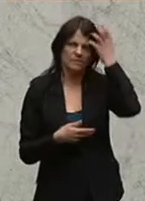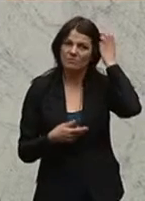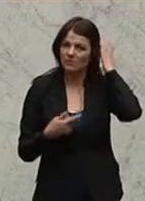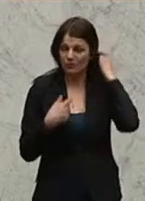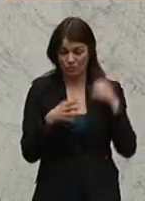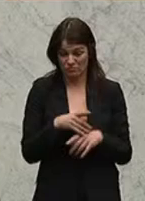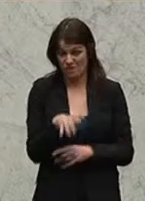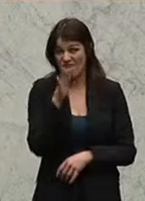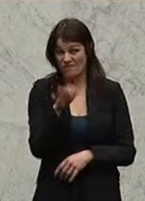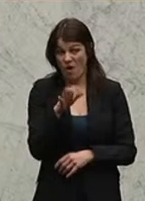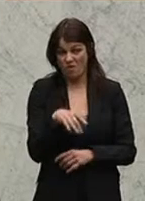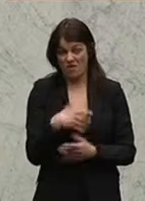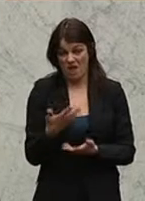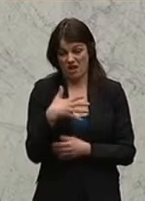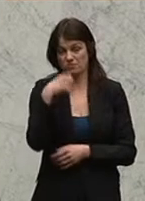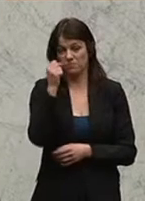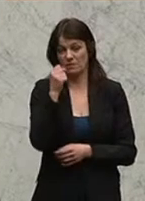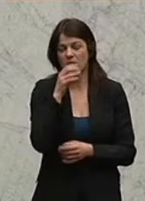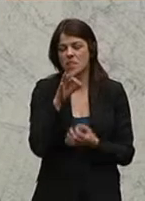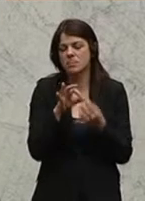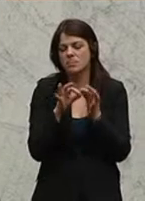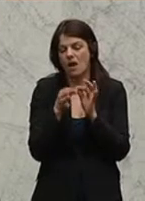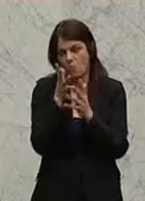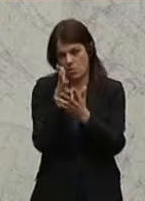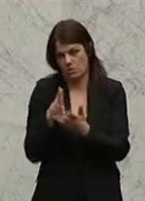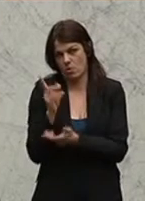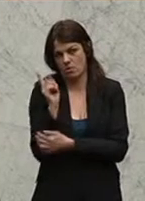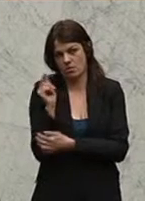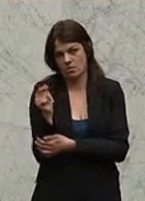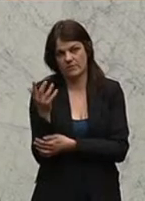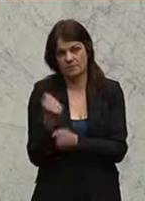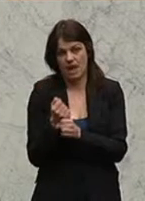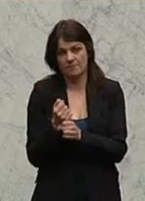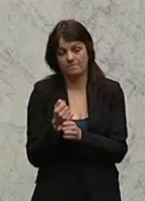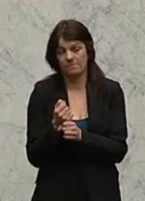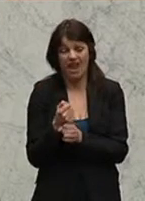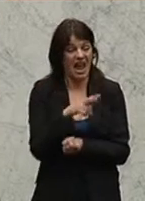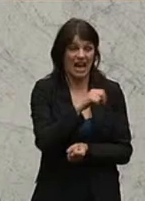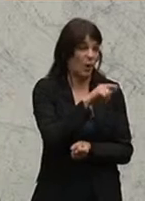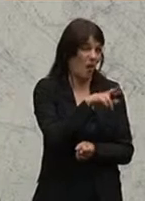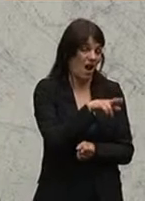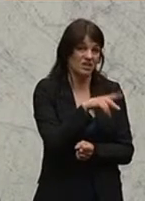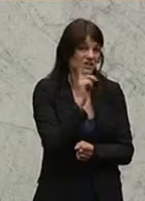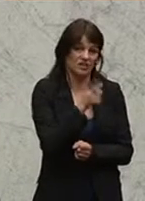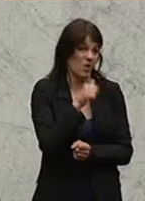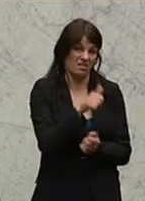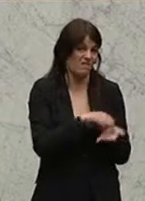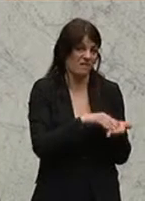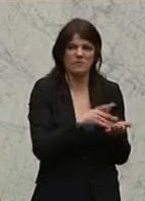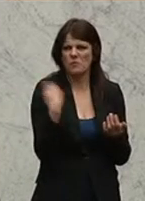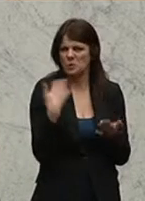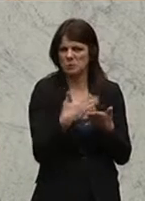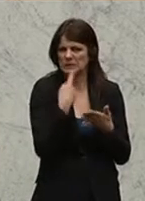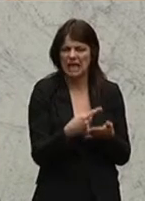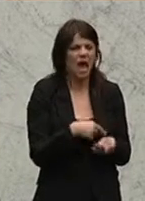Vorwurf sehr nachvollziehbar. Wir werden da ganz genau hinschauen. Es ist nämlich der NQR nicht dazu da, wie das heute schon öfters